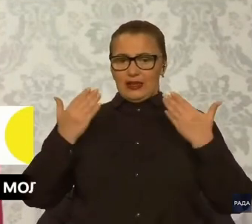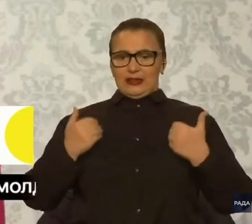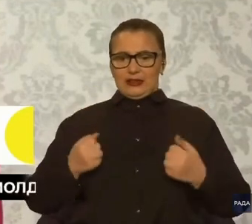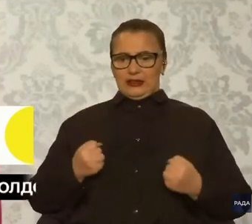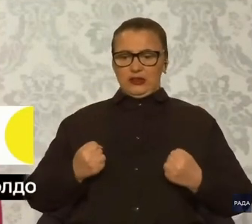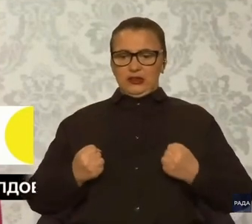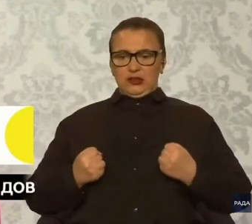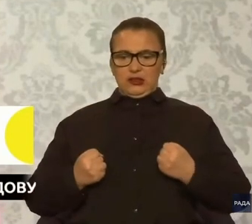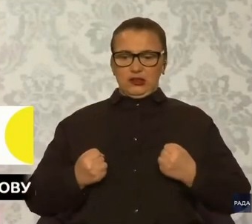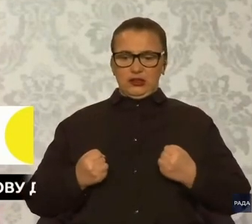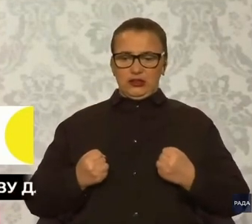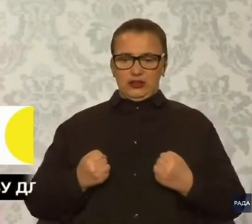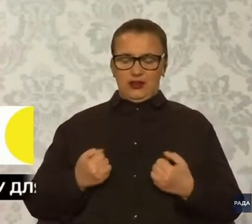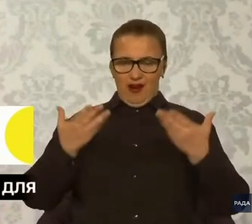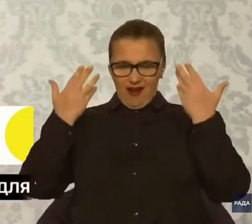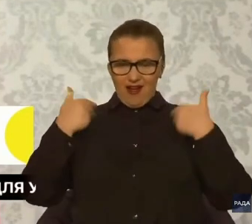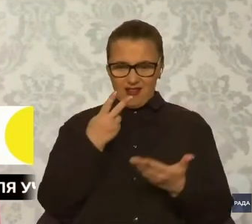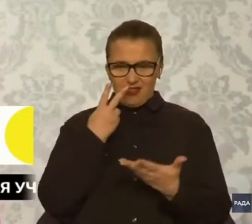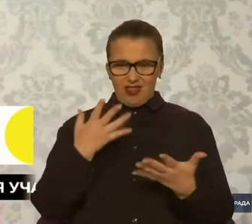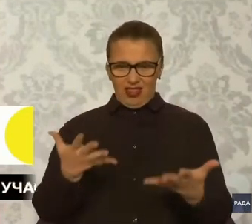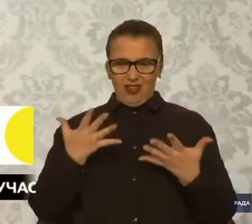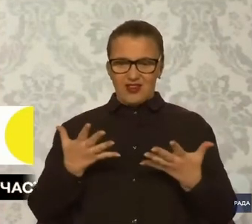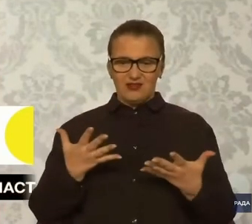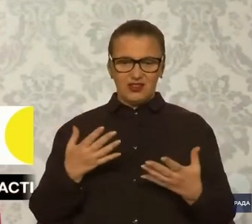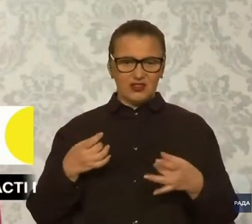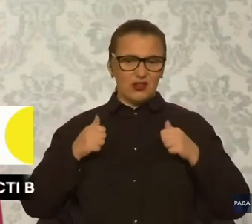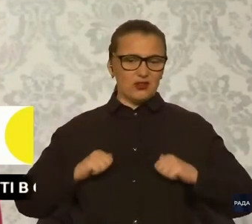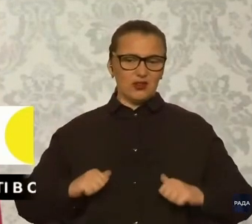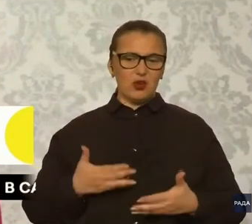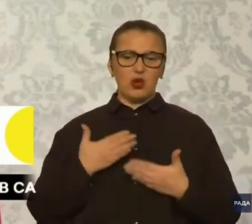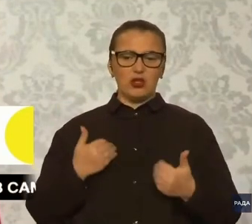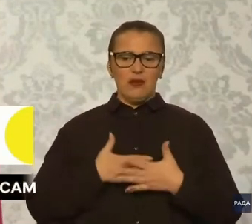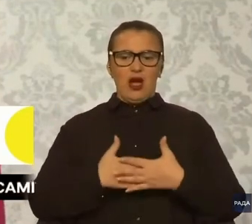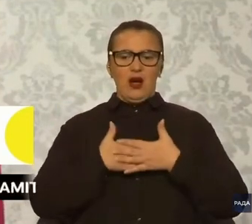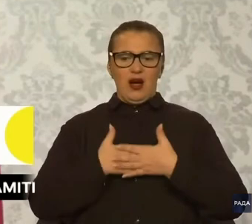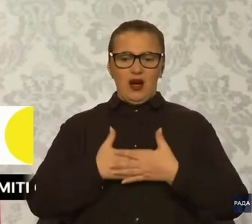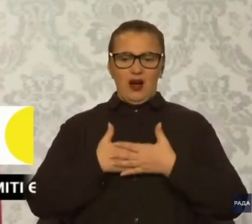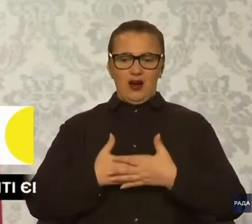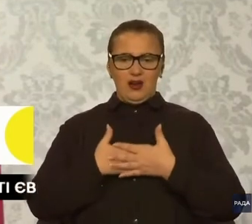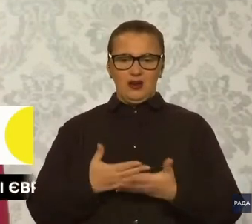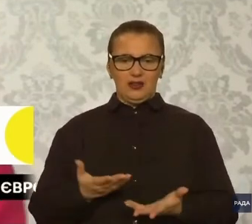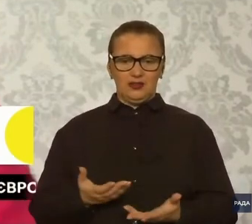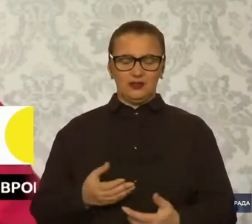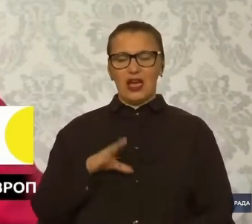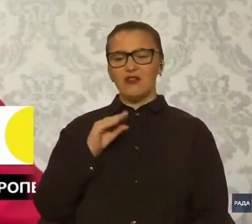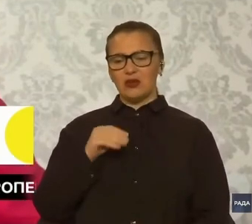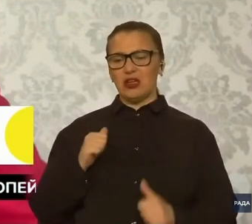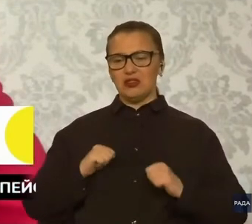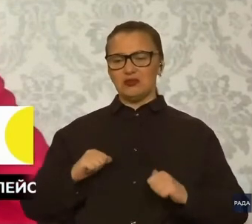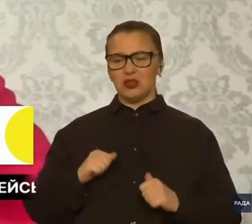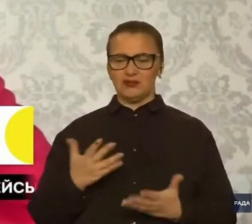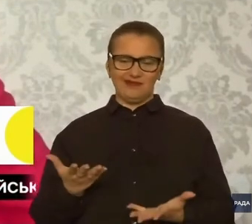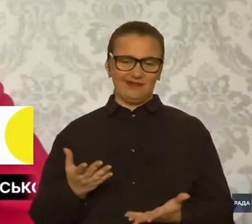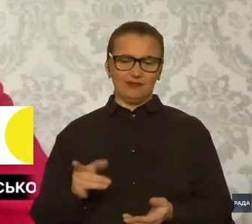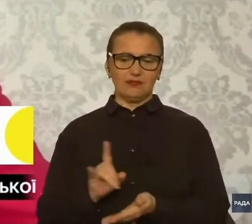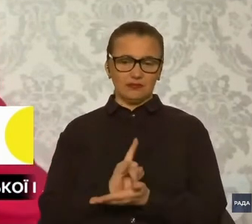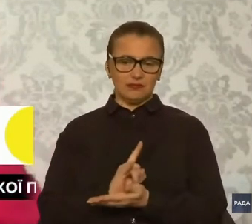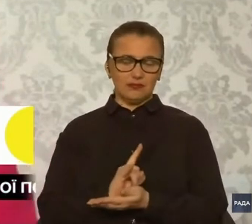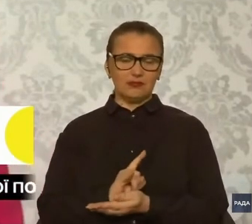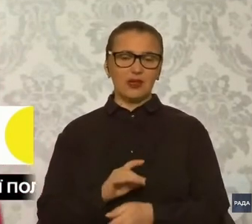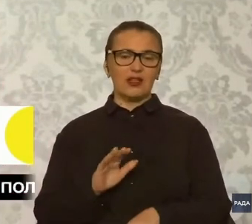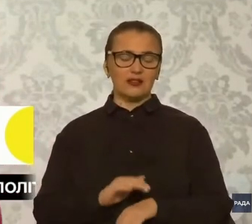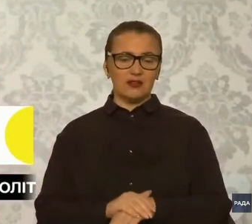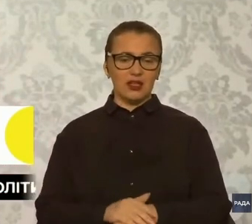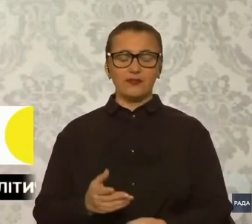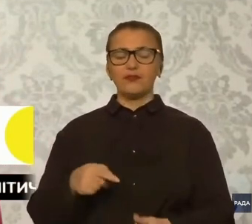видавати неспокій переривистим диханням або навпаки затримкою дихання. Тому, розумієте,